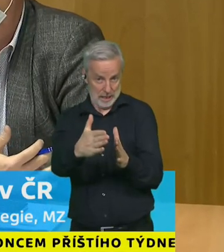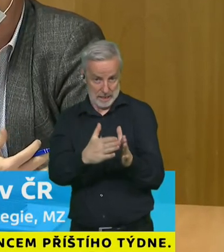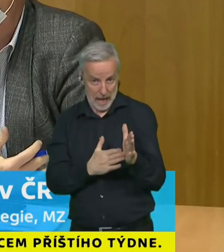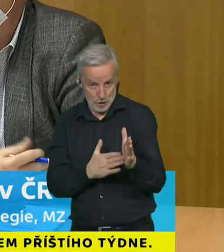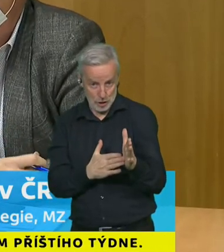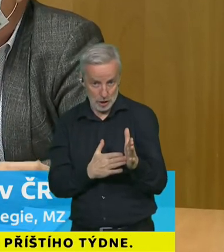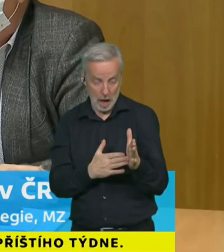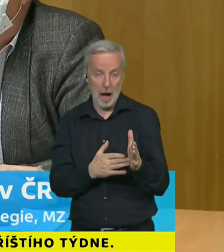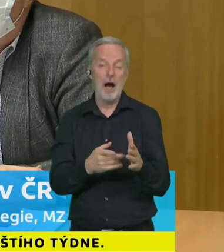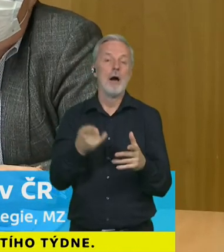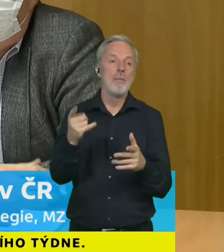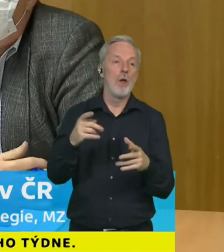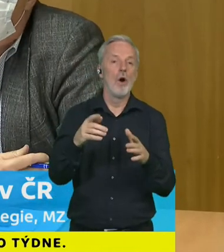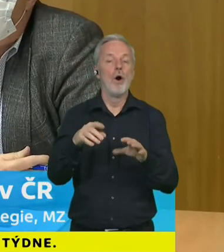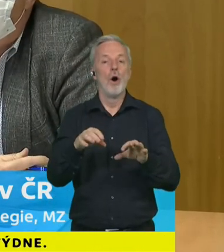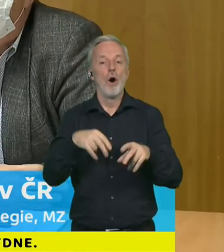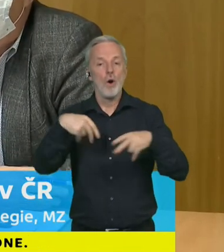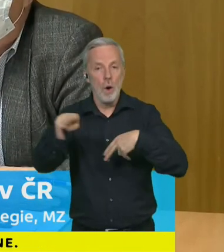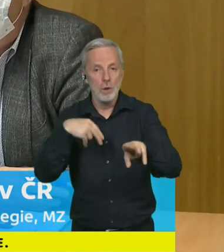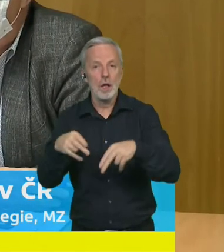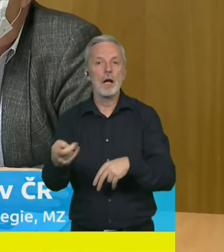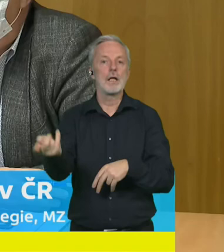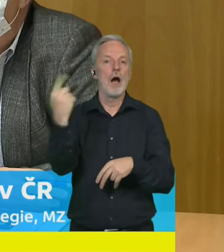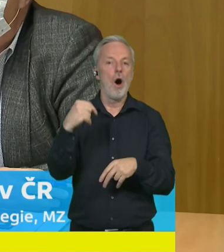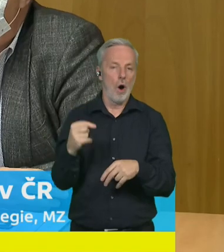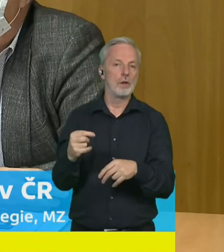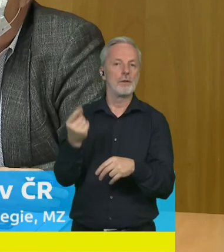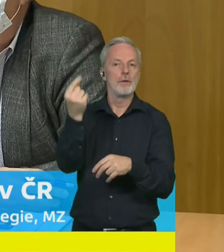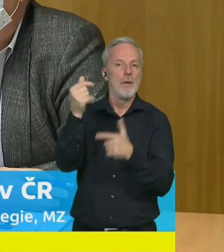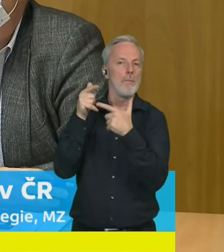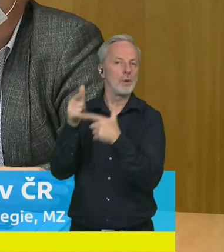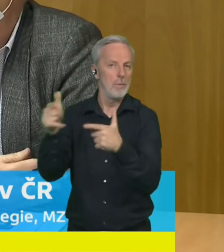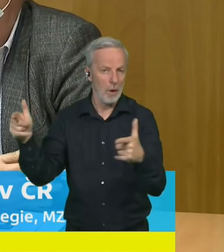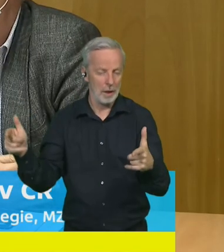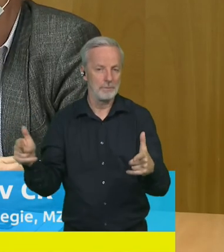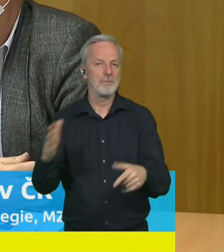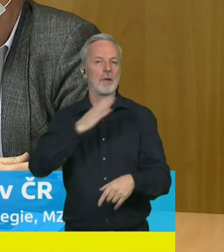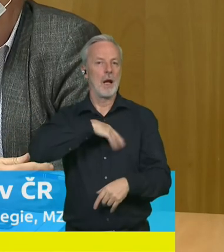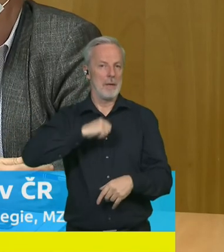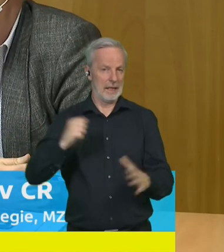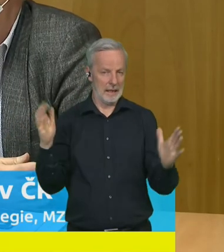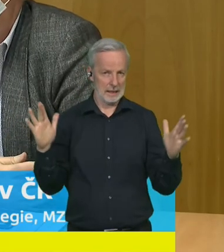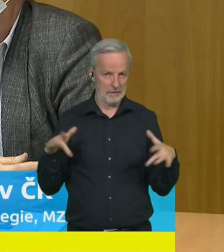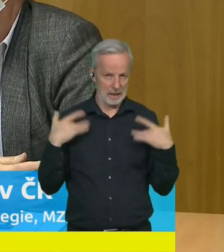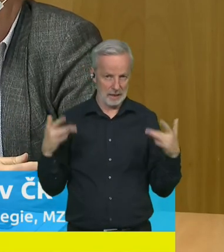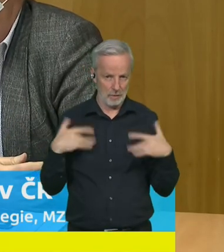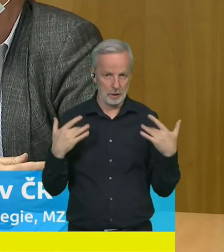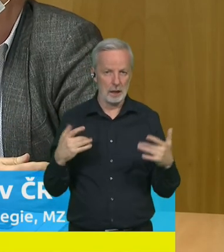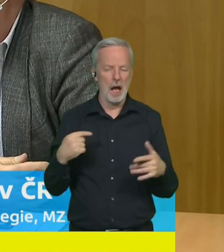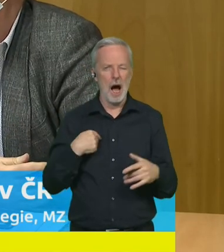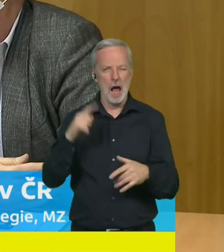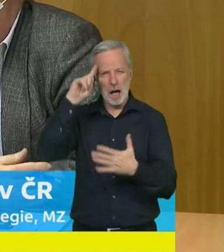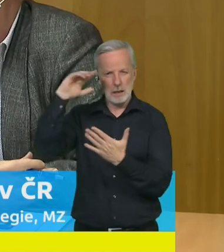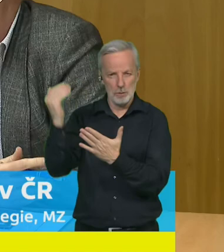budžetu ministerstva zdravotnictví byl jsem informován že někdy začátkem